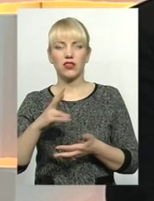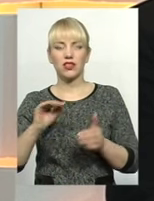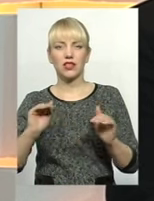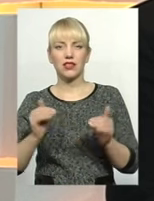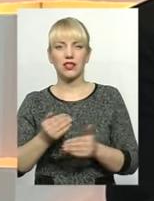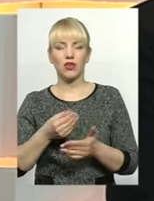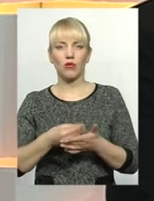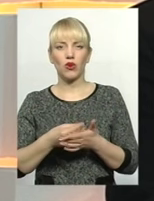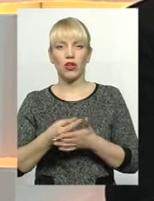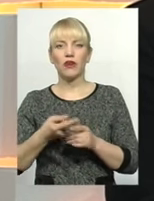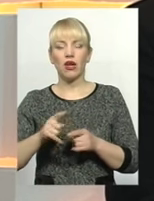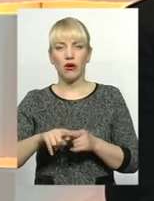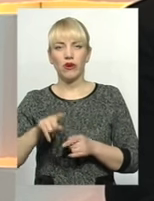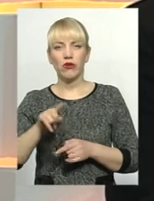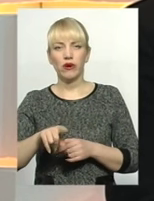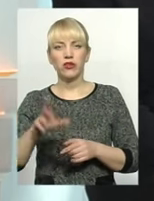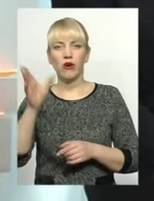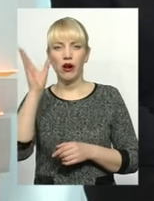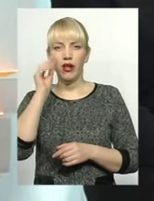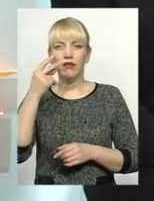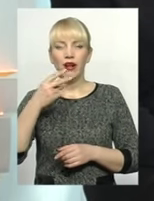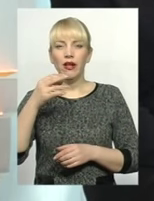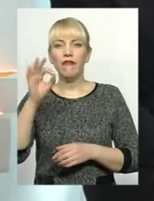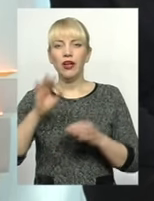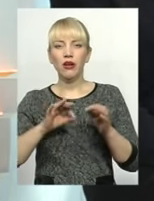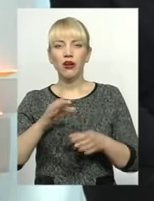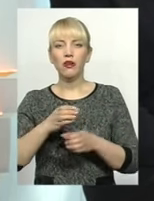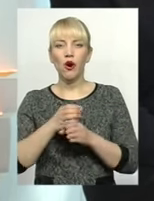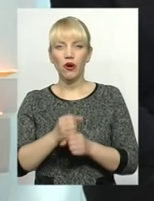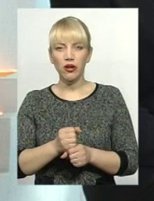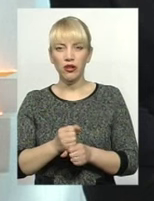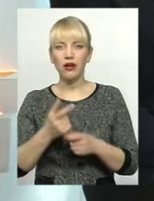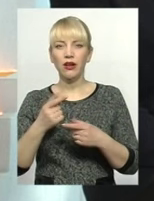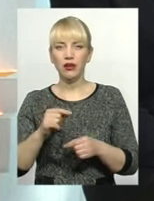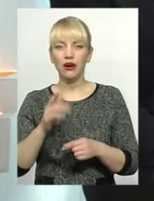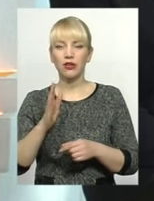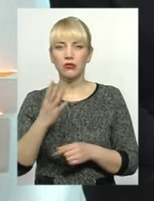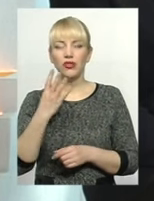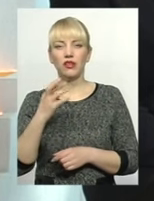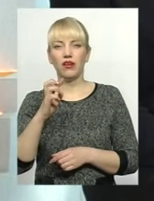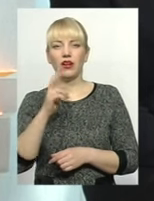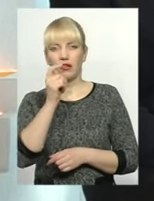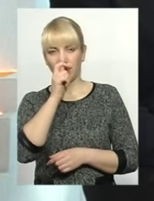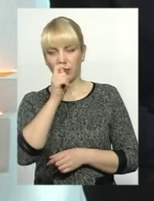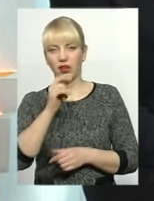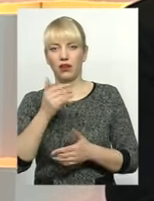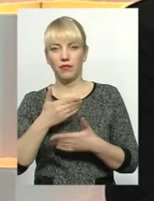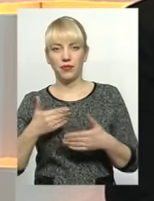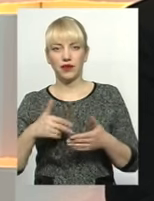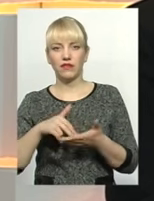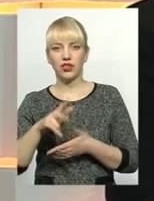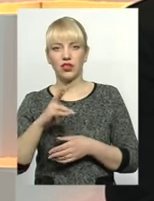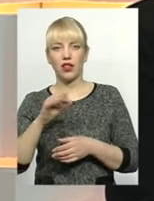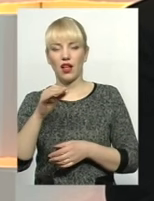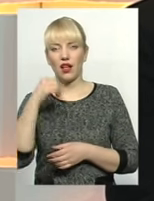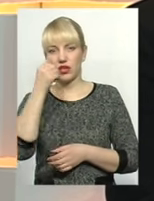також з урахуванням до 10% скорочення, яке у нас пройде 4 квітня, тому вийшли на річний бюджет